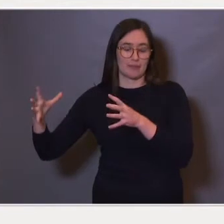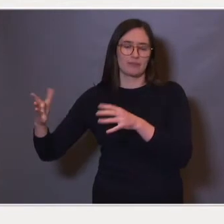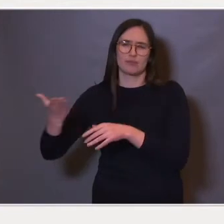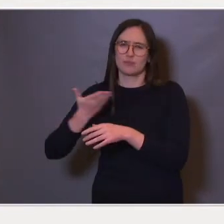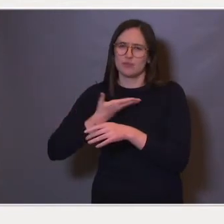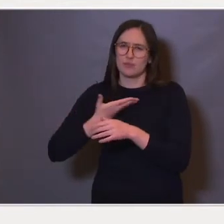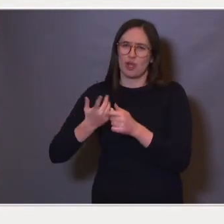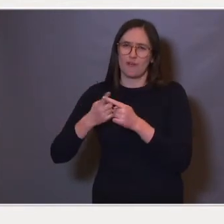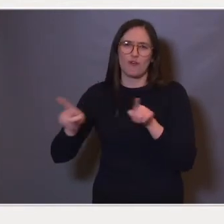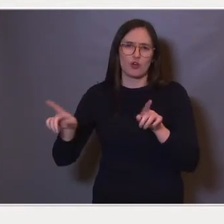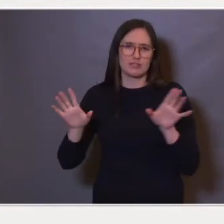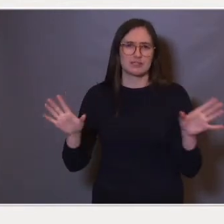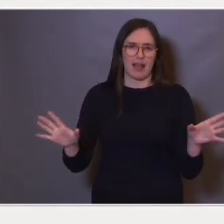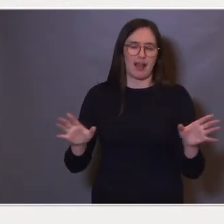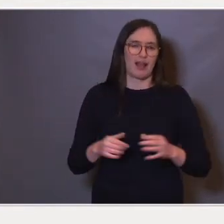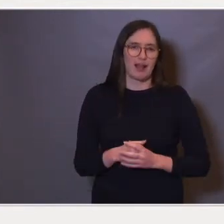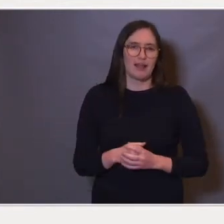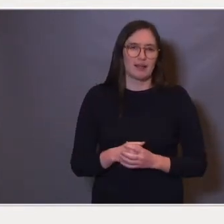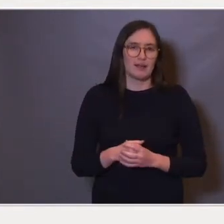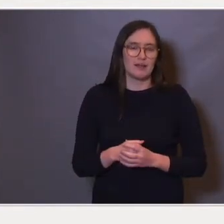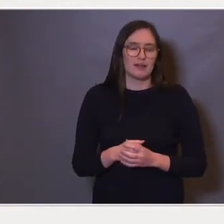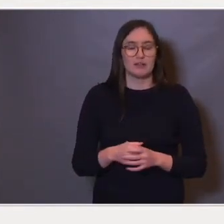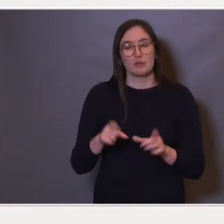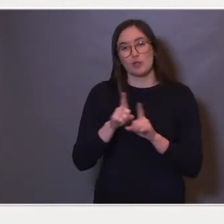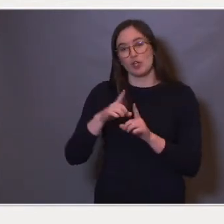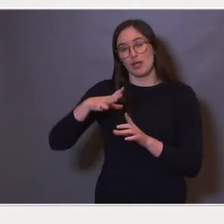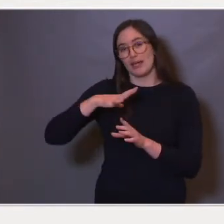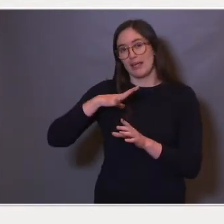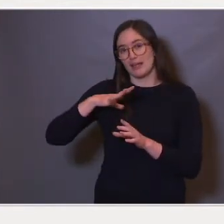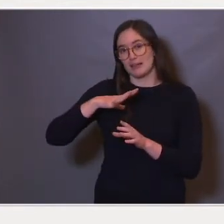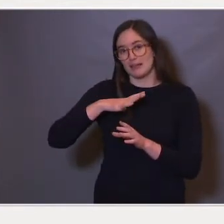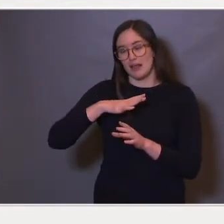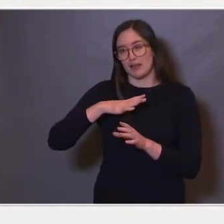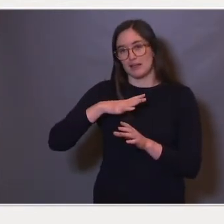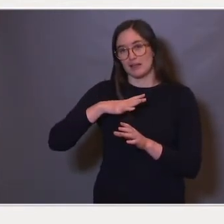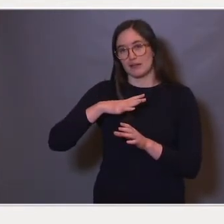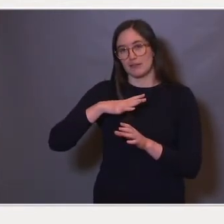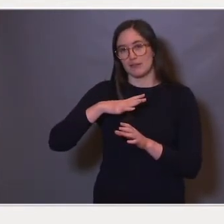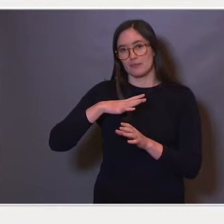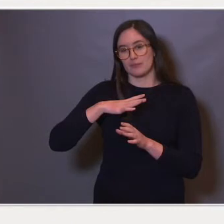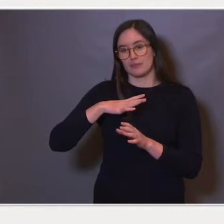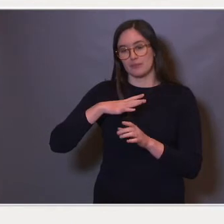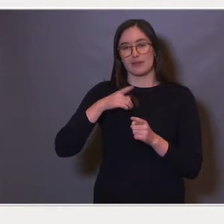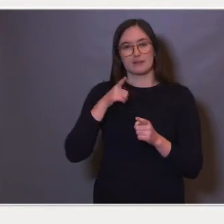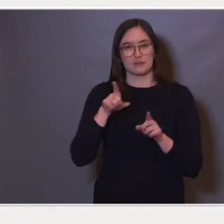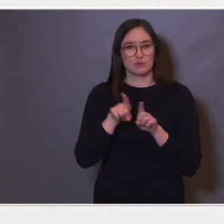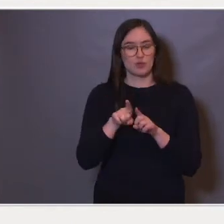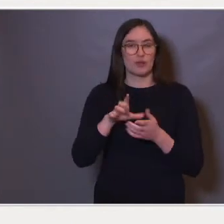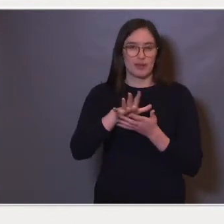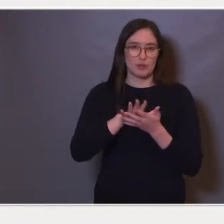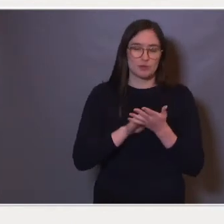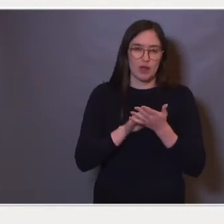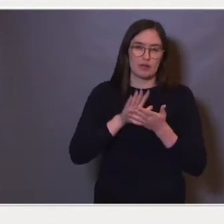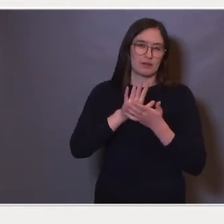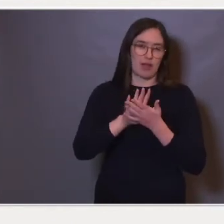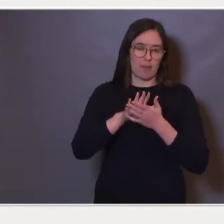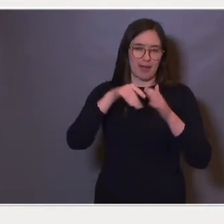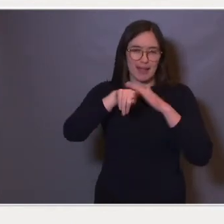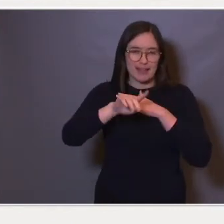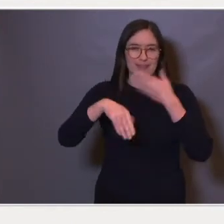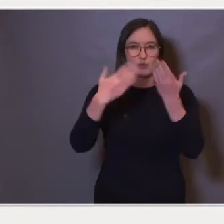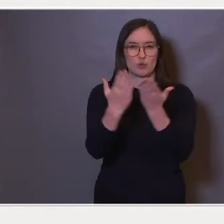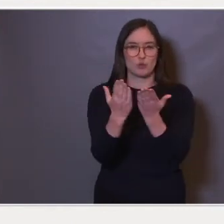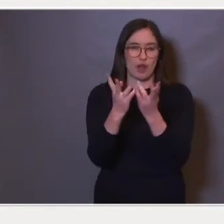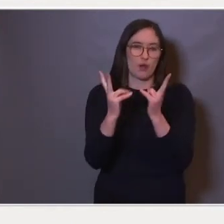forskjell. Det betyr at de jentene, for dette her bringer de med seg gjennom videregående også, det er tilsvarende